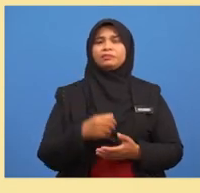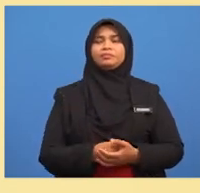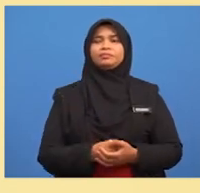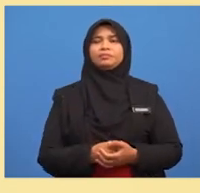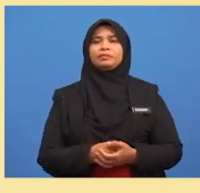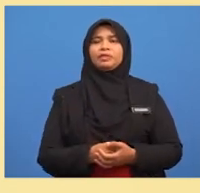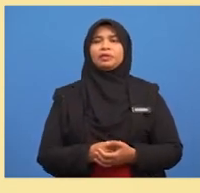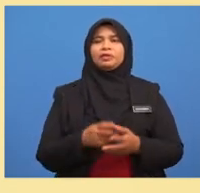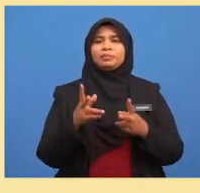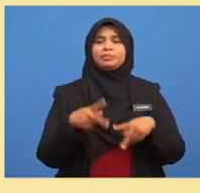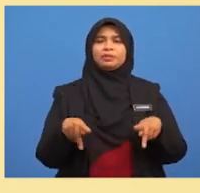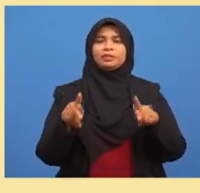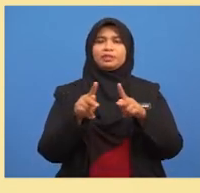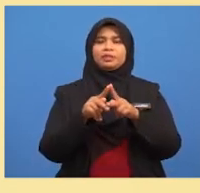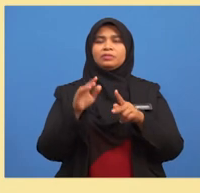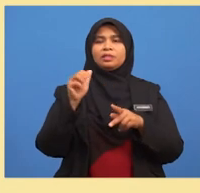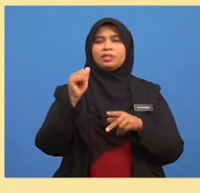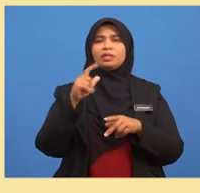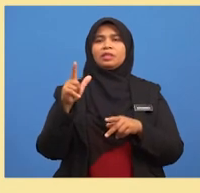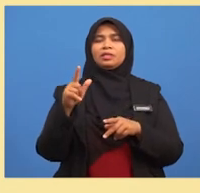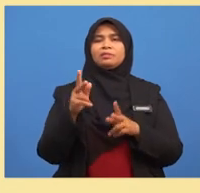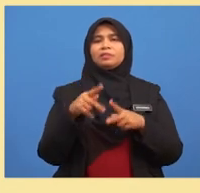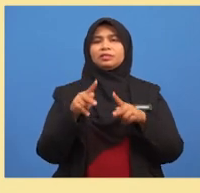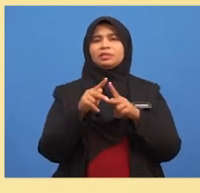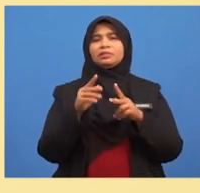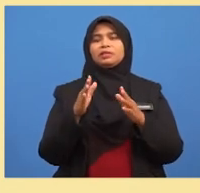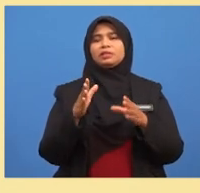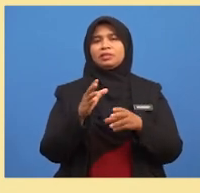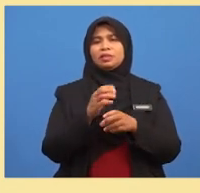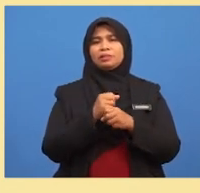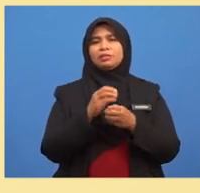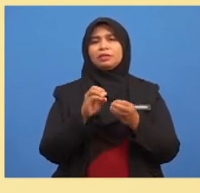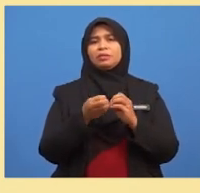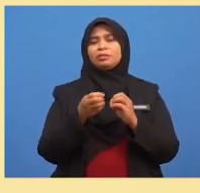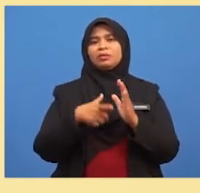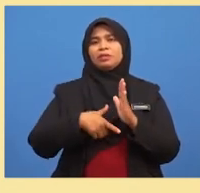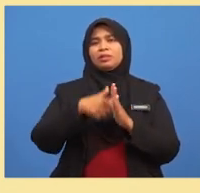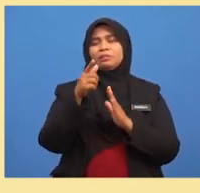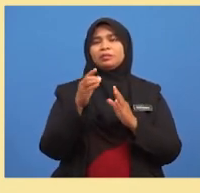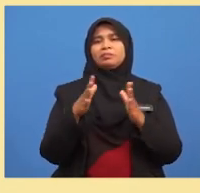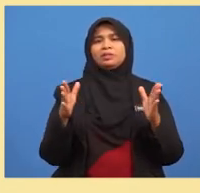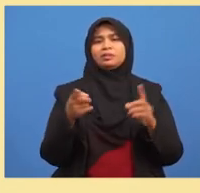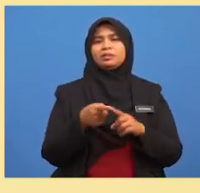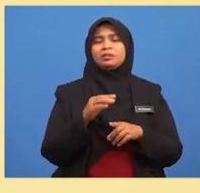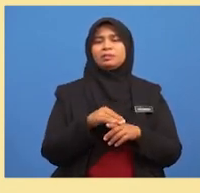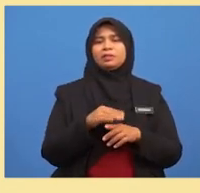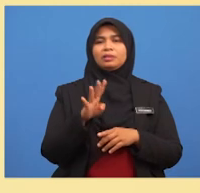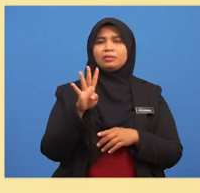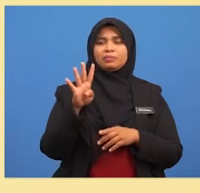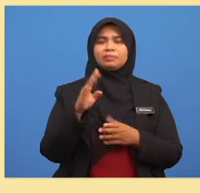Peristiwa A ialah peristiwa memperoleh nombor lebih besar daripada 4